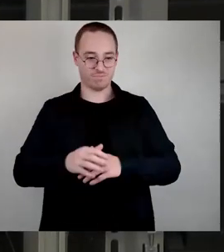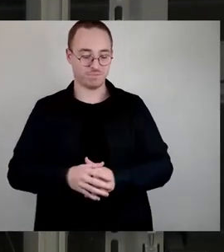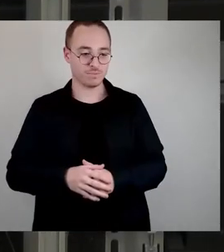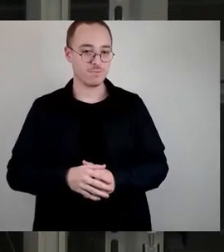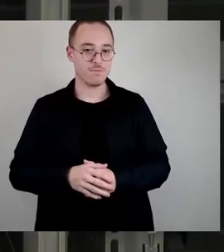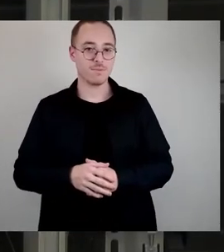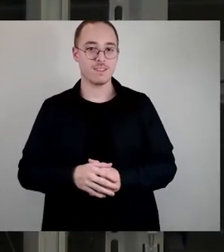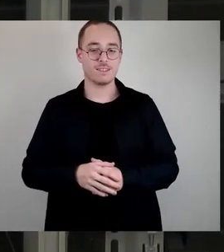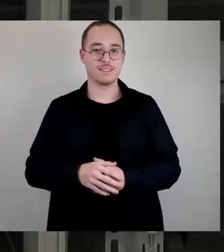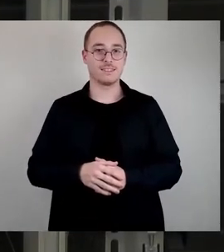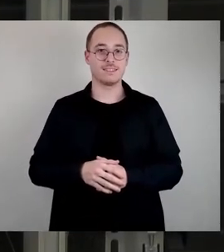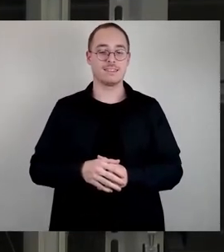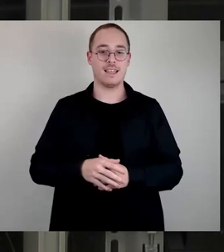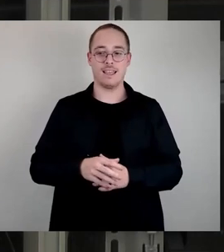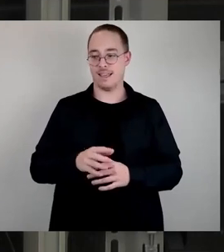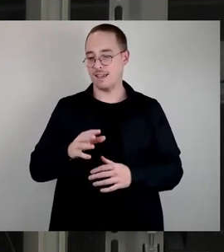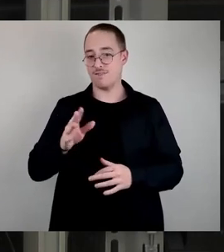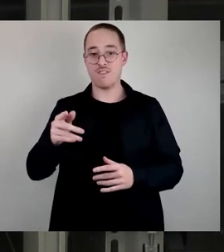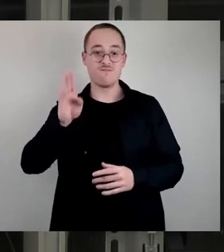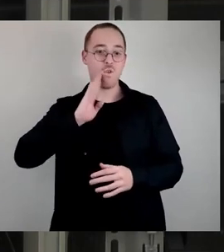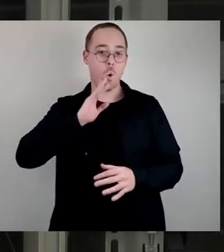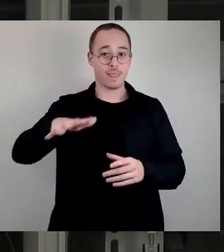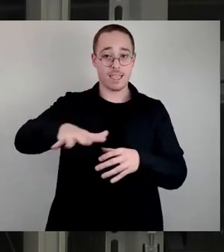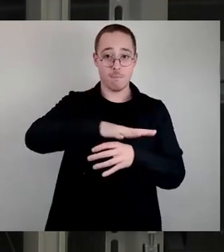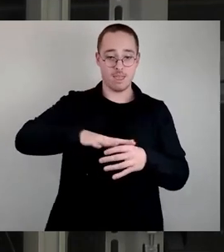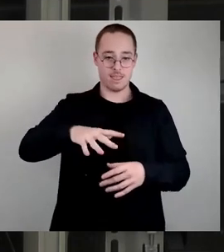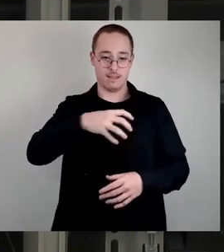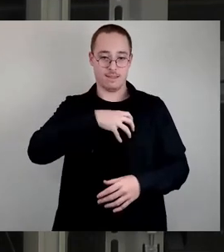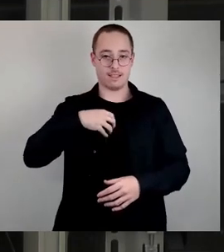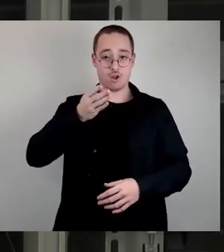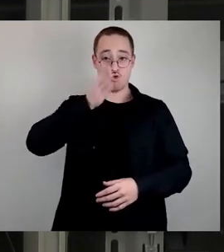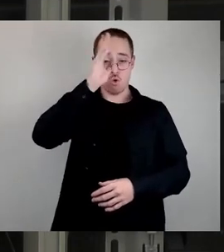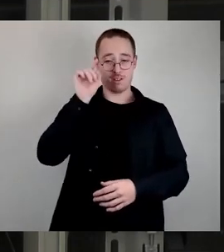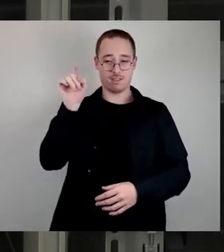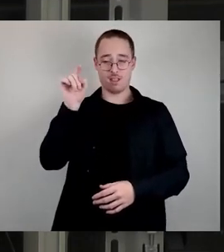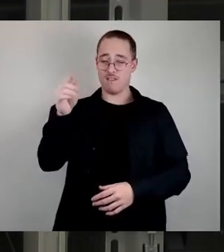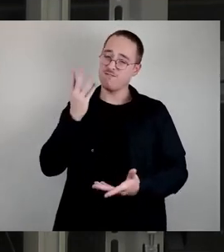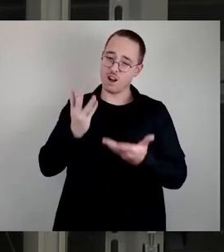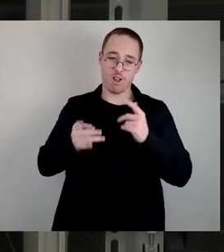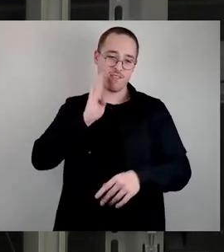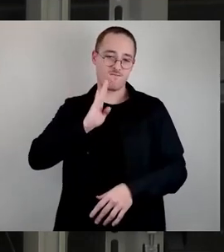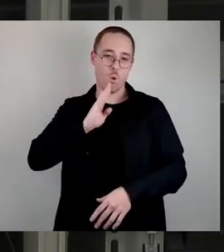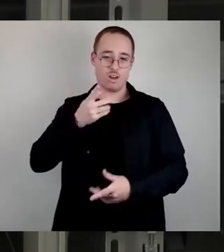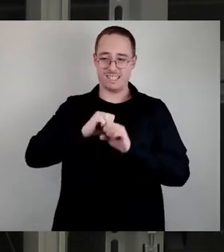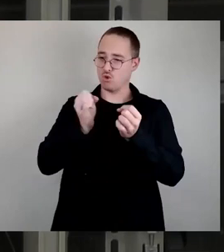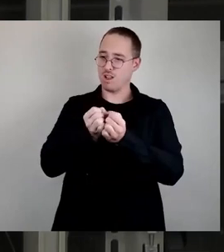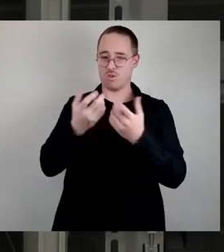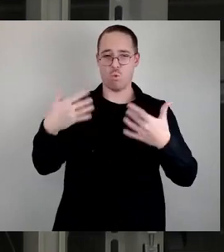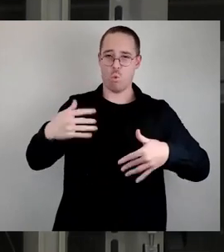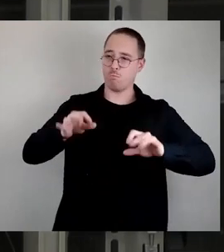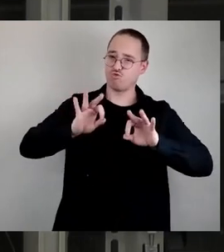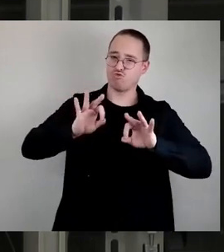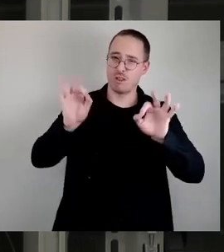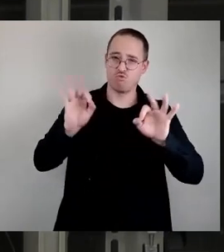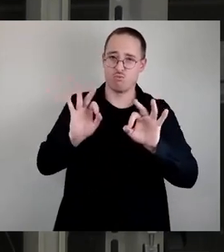das Problem der Kapazitäten im Dresdner Norden sich weiter zuspitzen? Deswegen regen wir an, eine Änderung oder